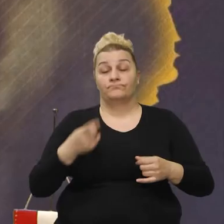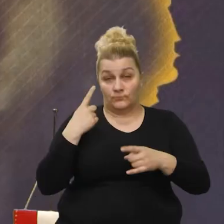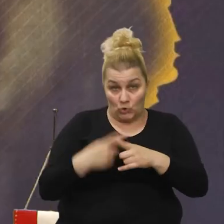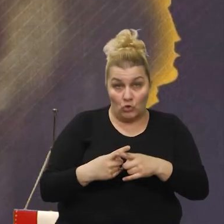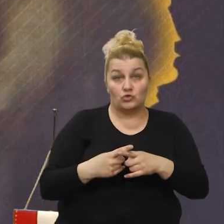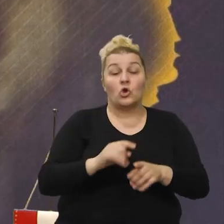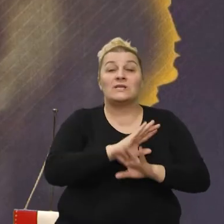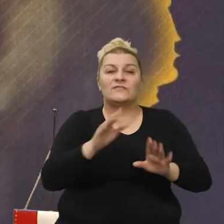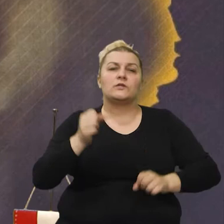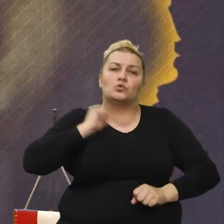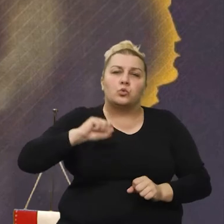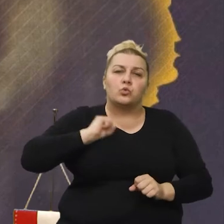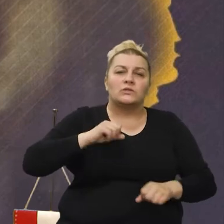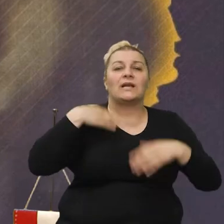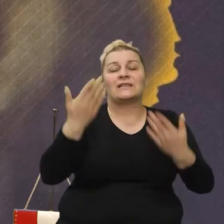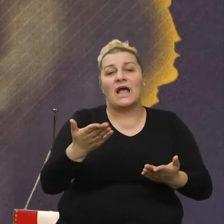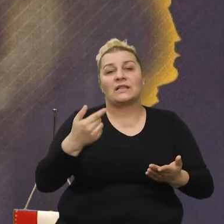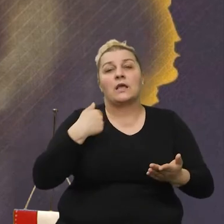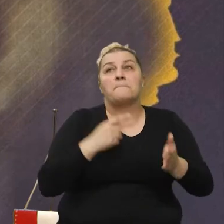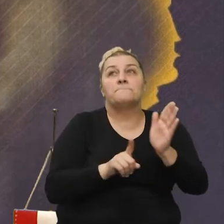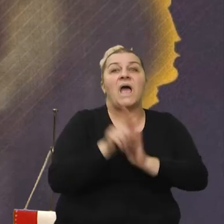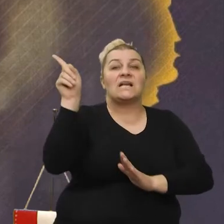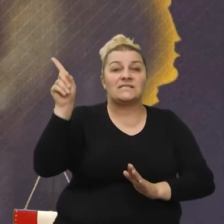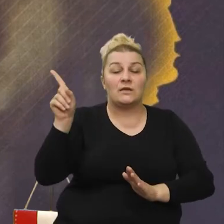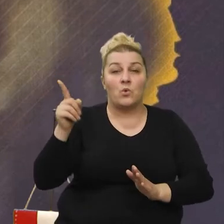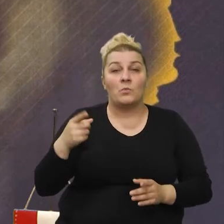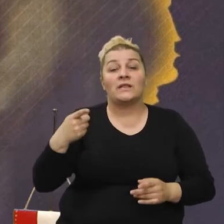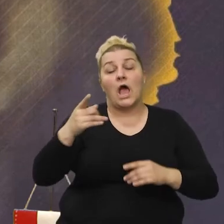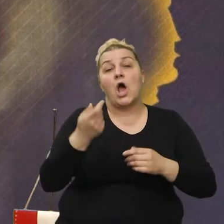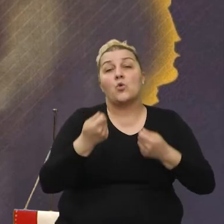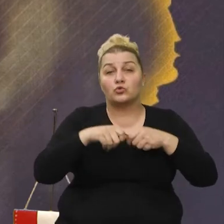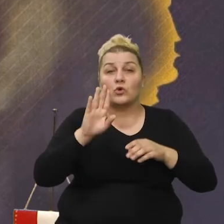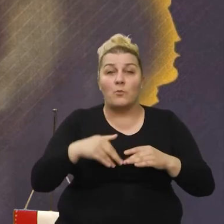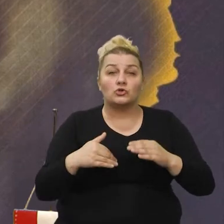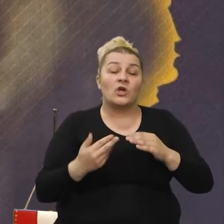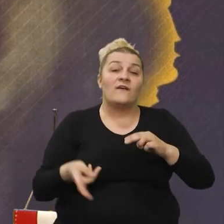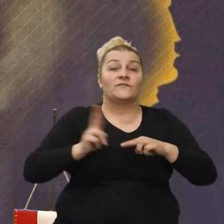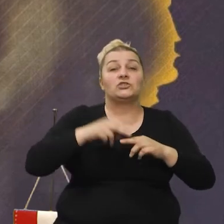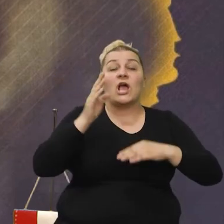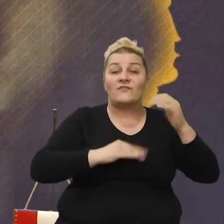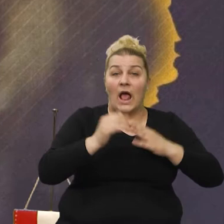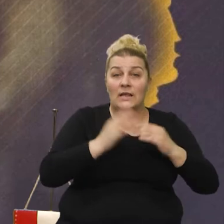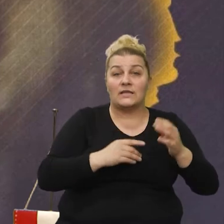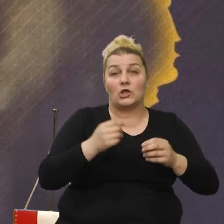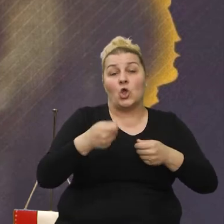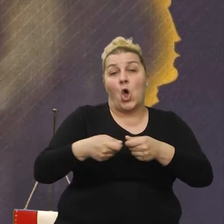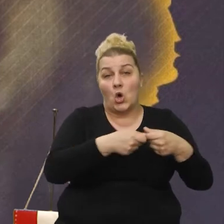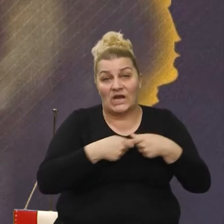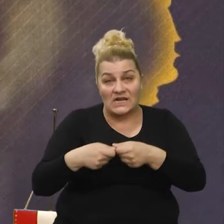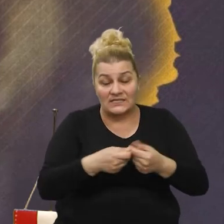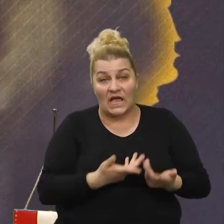da daju svoj maksimum, da se udruga naprosto kvalitetnije, bolje organizira i da se